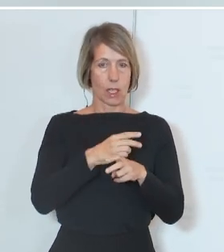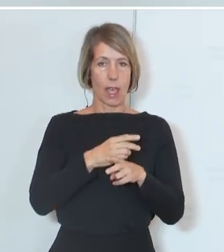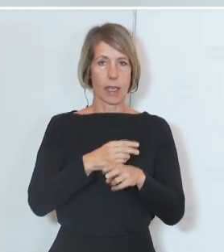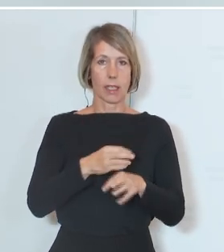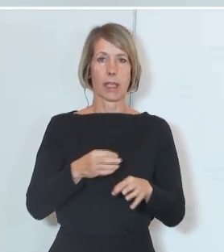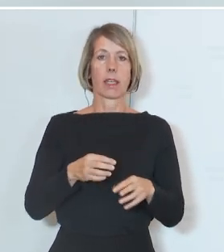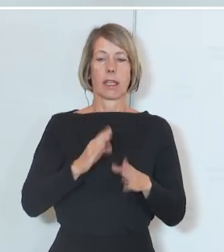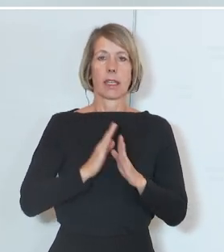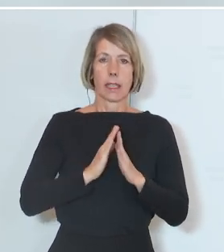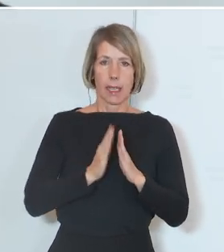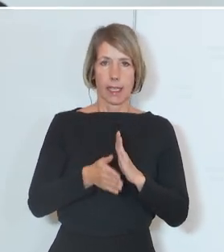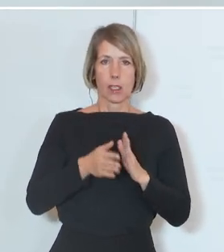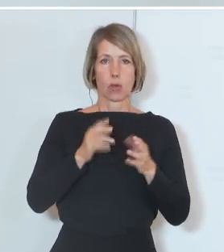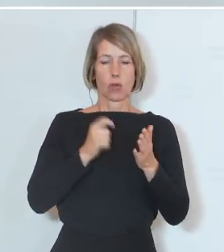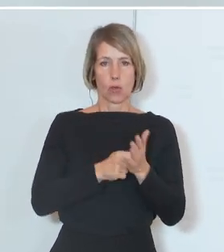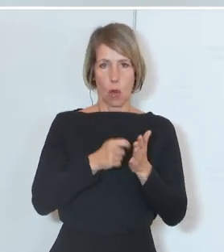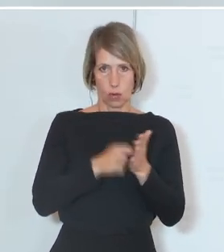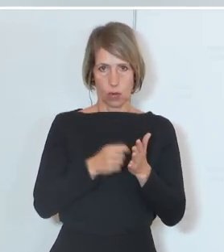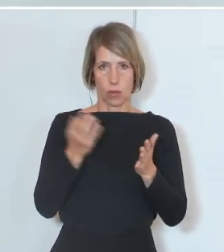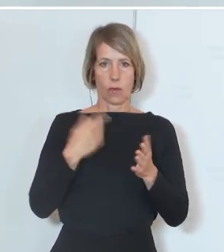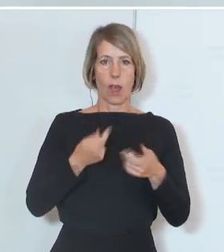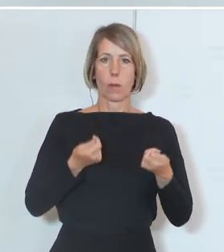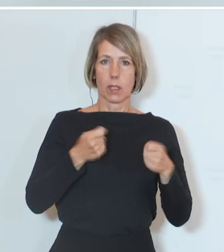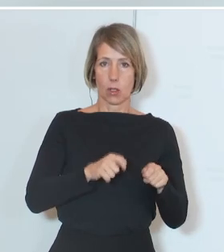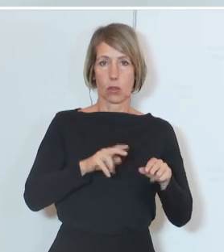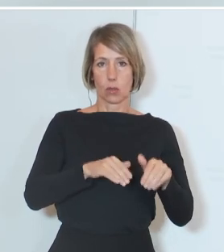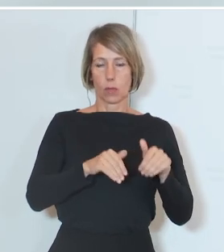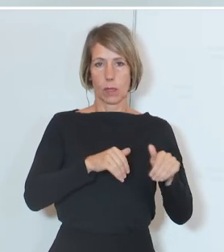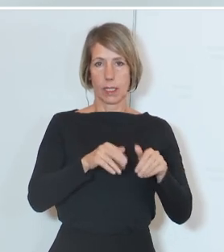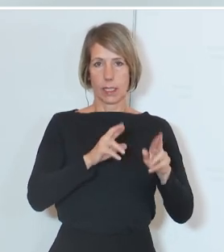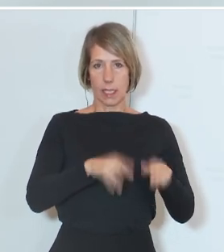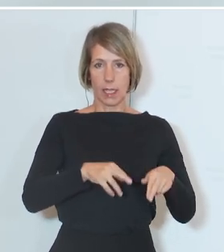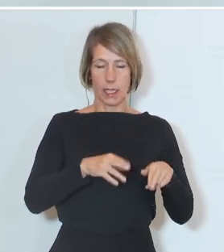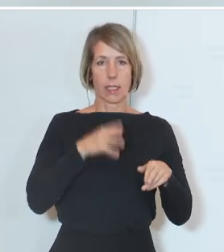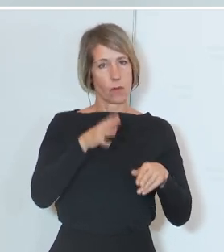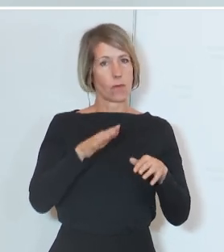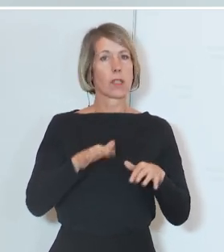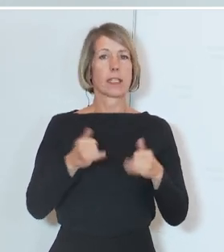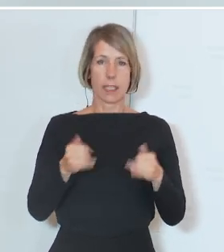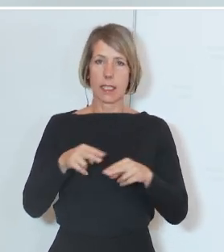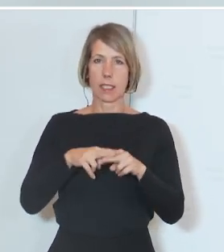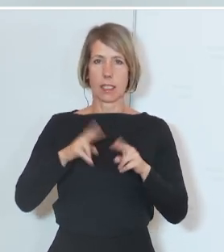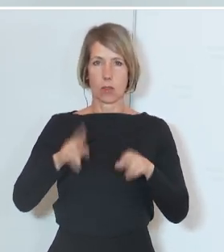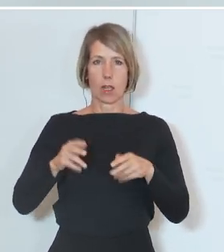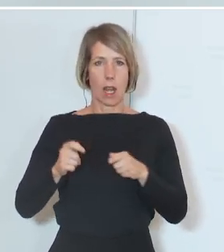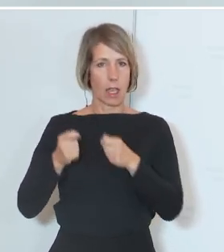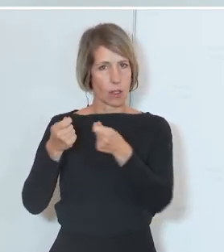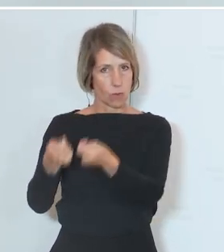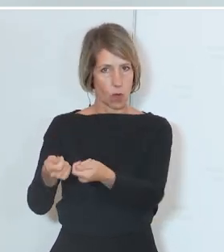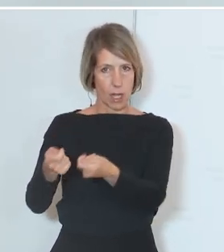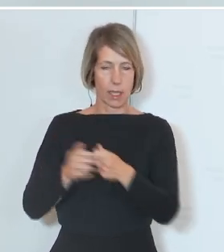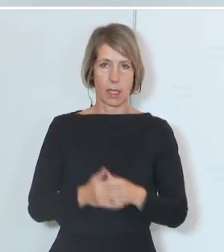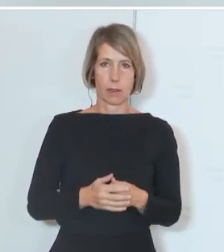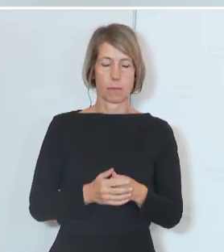Das wurde heute im Ministerrat beschlossen und wir werden es jetzt dem Nationalrat zur Genehmigung vorlegen. Wir haben ja bereits